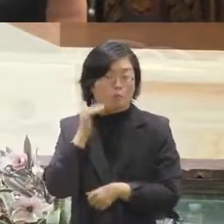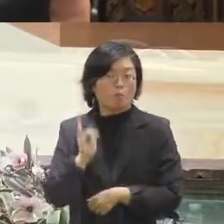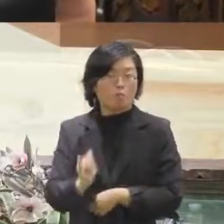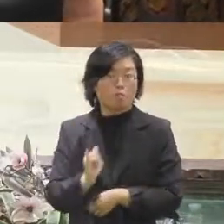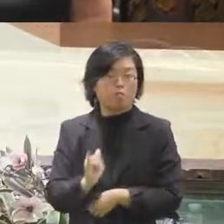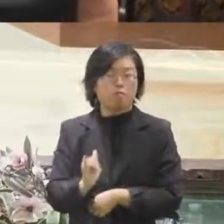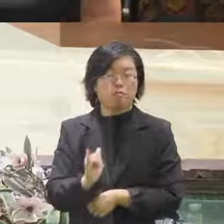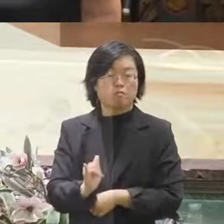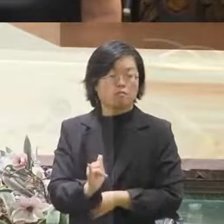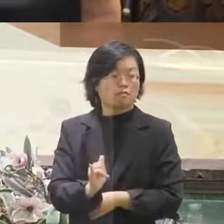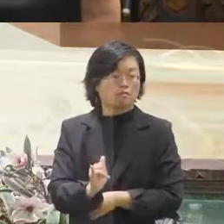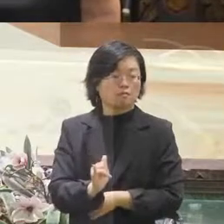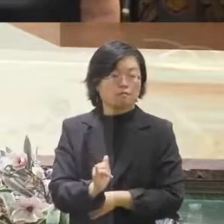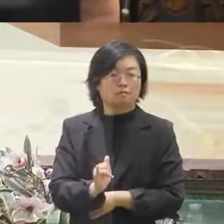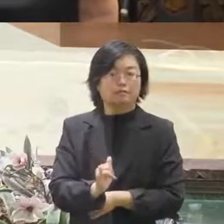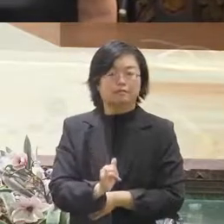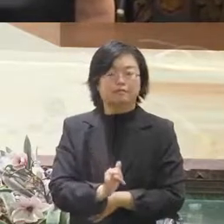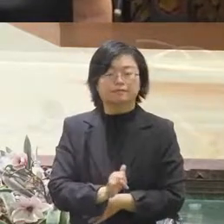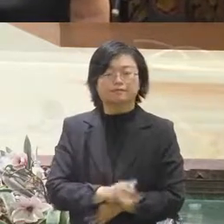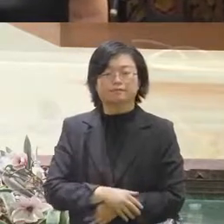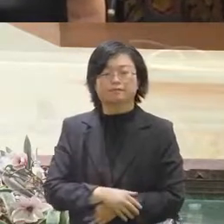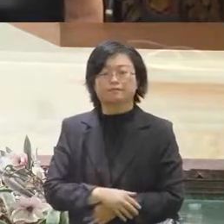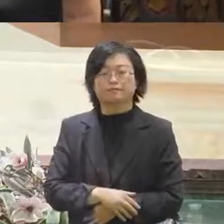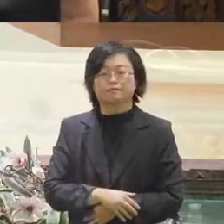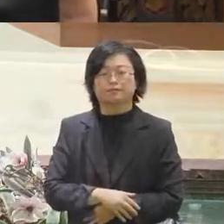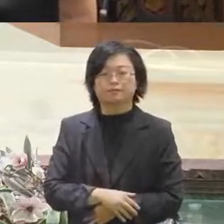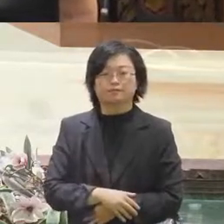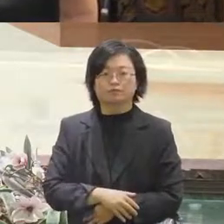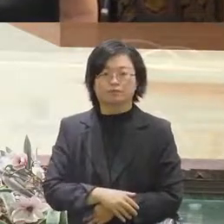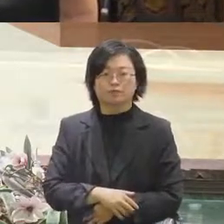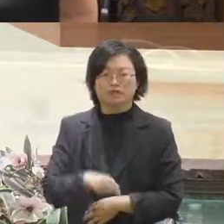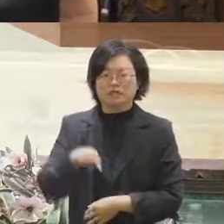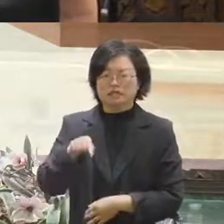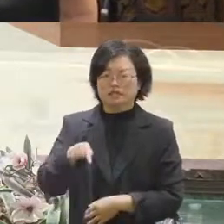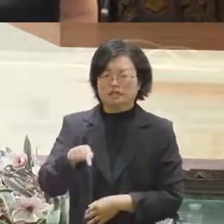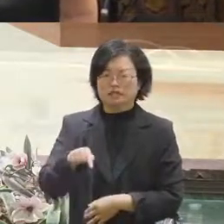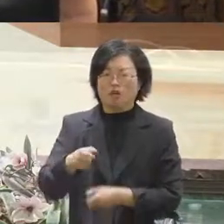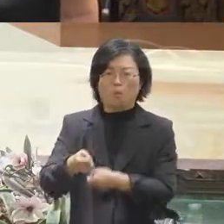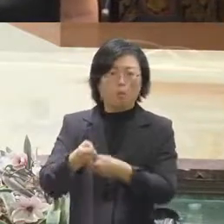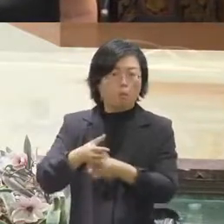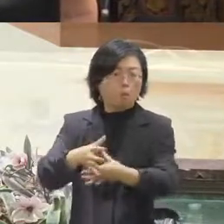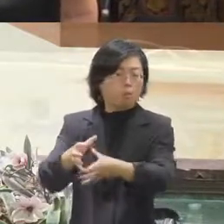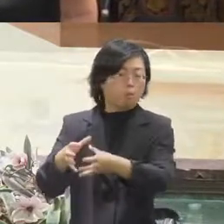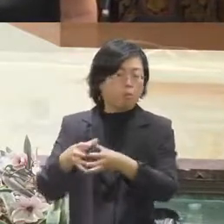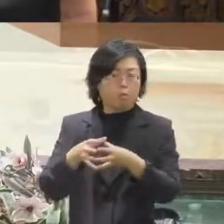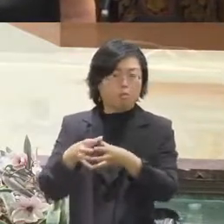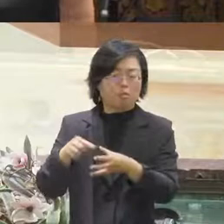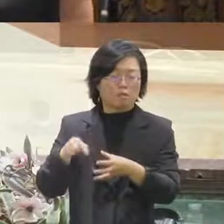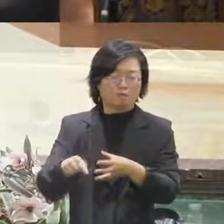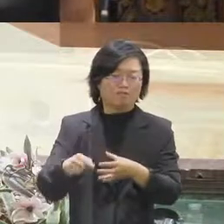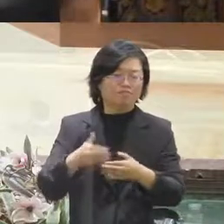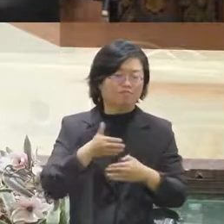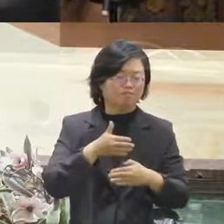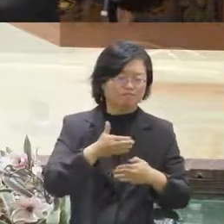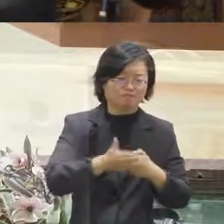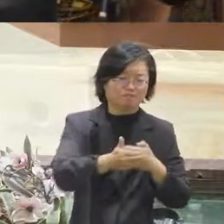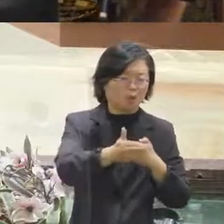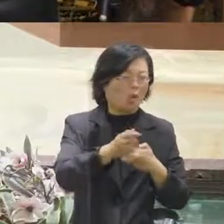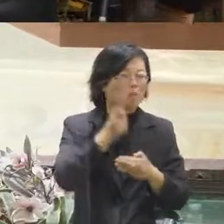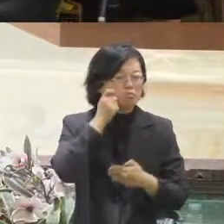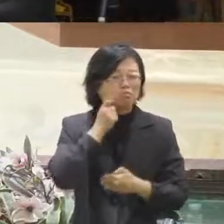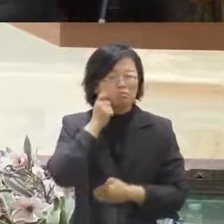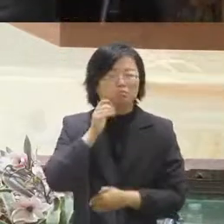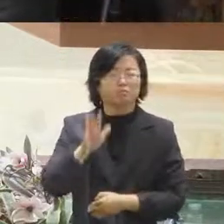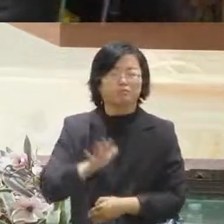的話我們也可以這樣說那其實九松團它整個進行的過程它也是蠻有趣的就是我們會覺得說